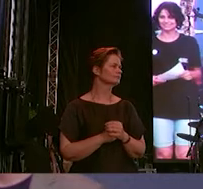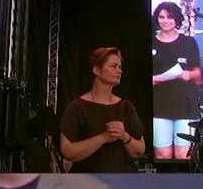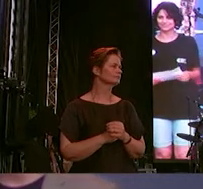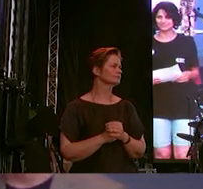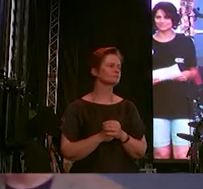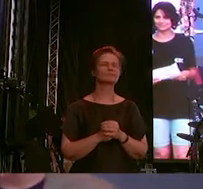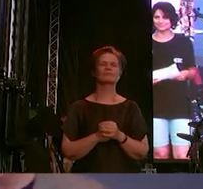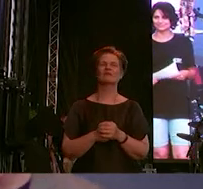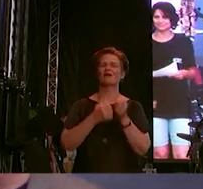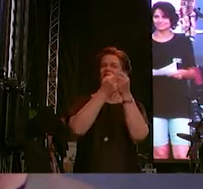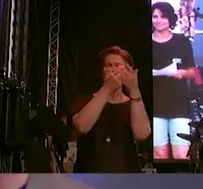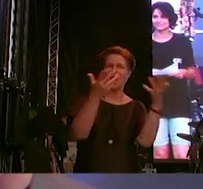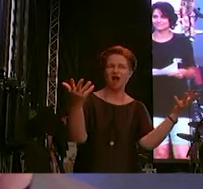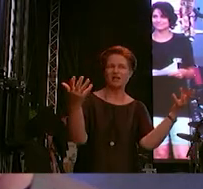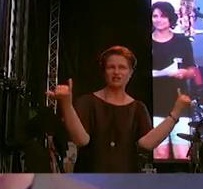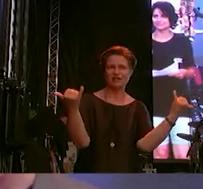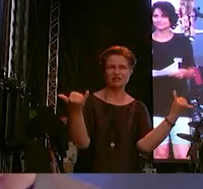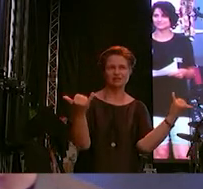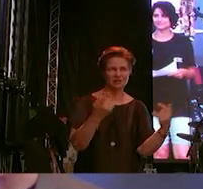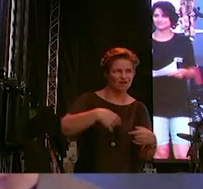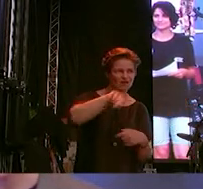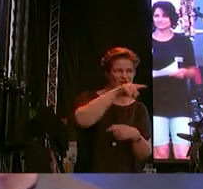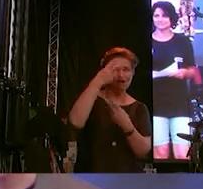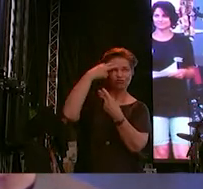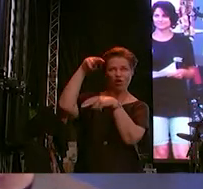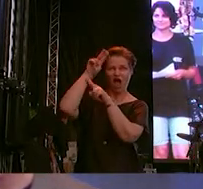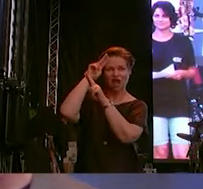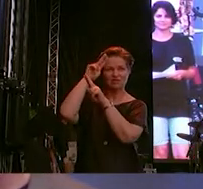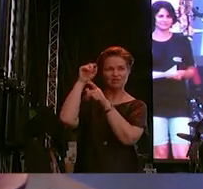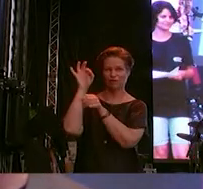Bei allem gilt, wir haben keine Toleranz für Intoleranz.